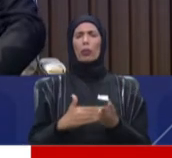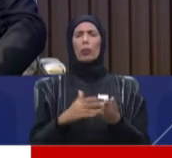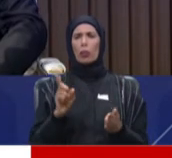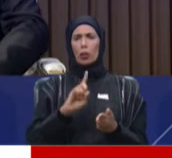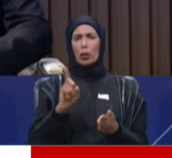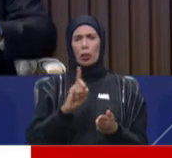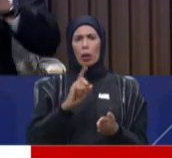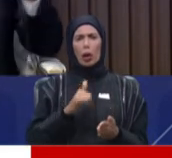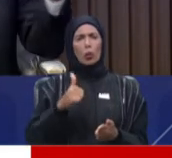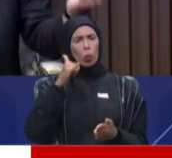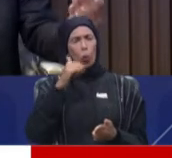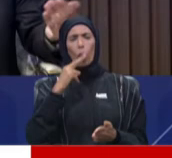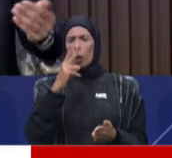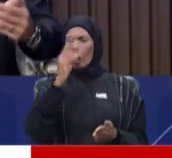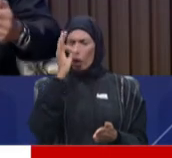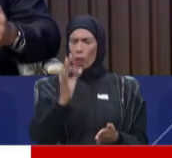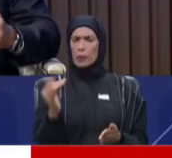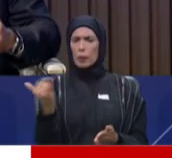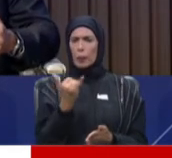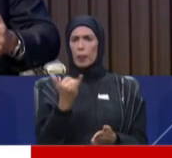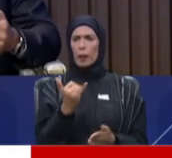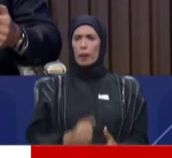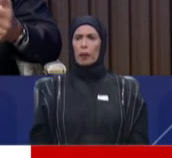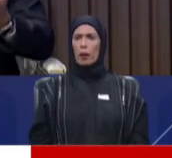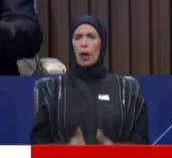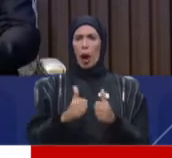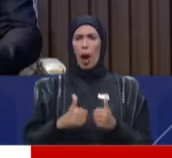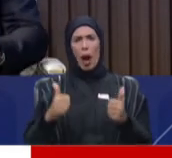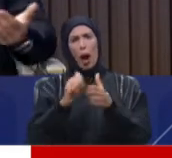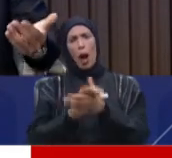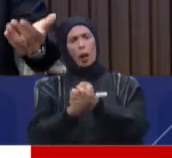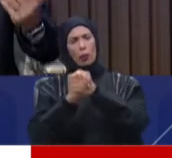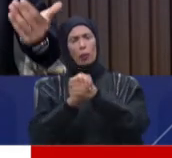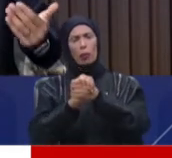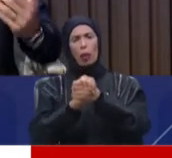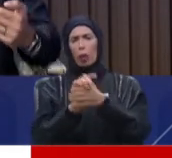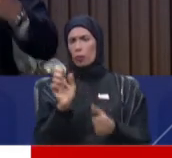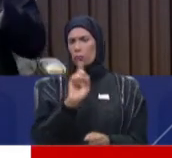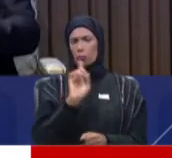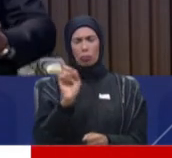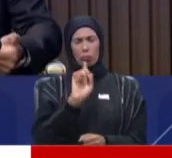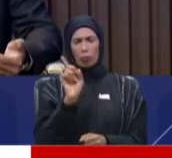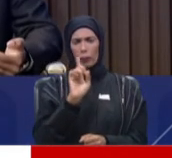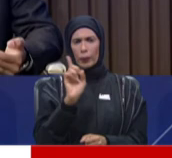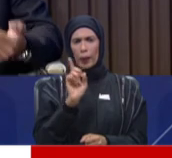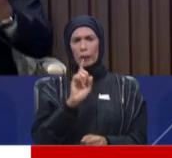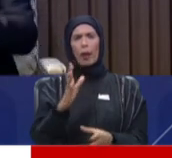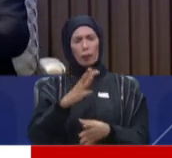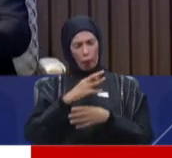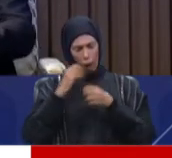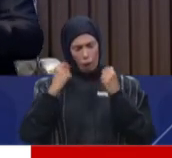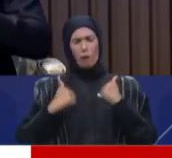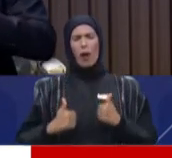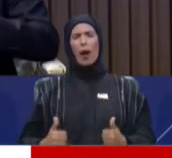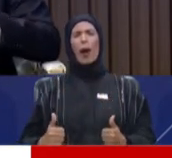تخبر رفيج او زميل او اهل انا وهقته لا بالعكس انت حميته انت